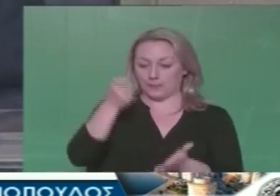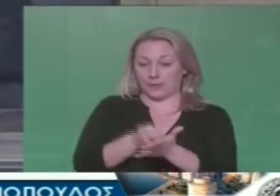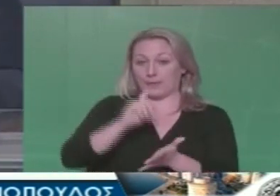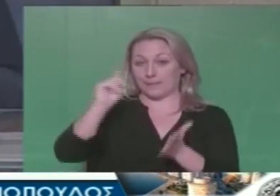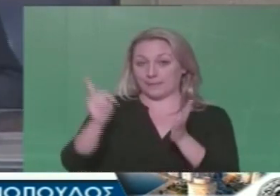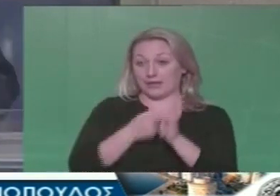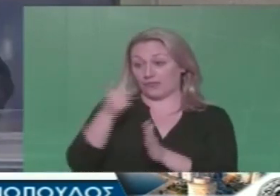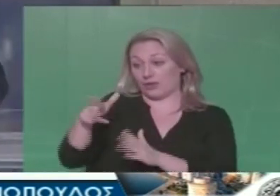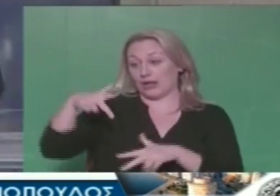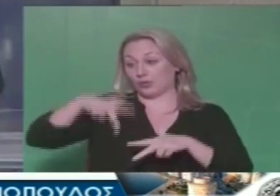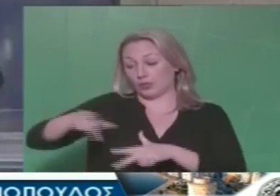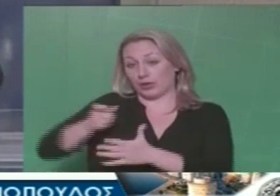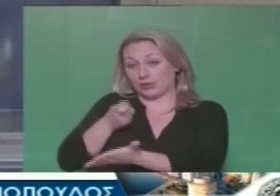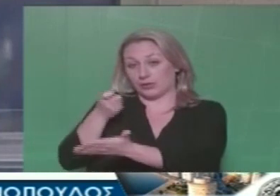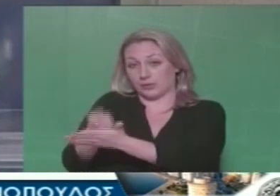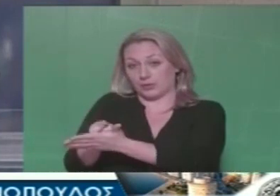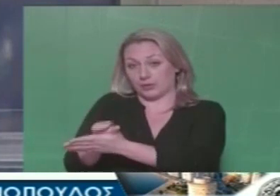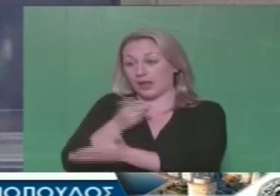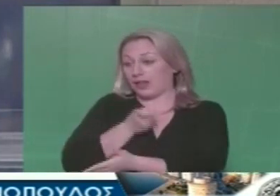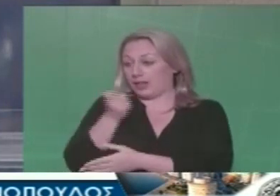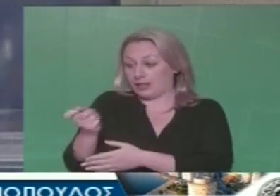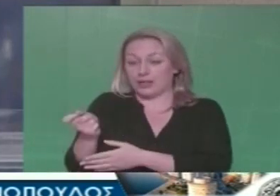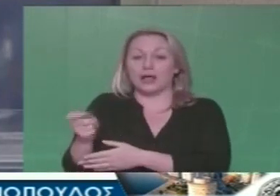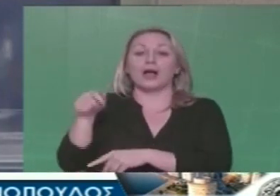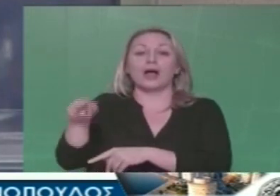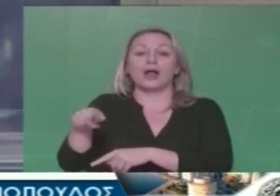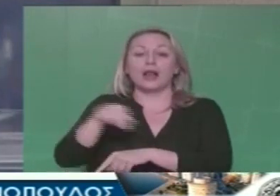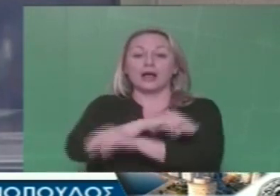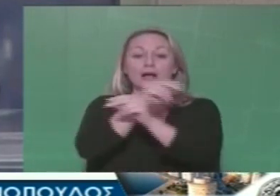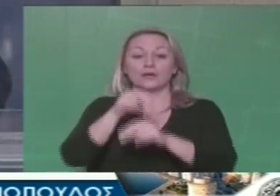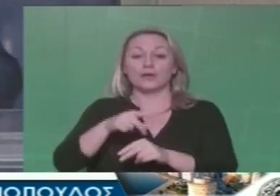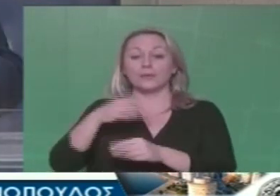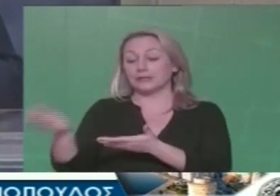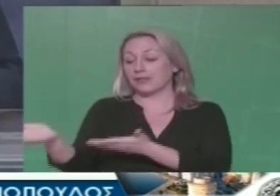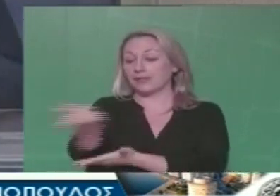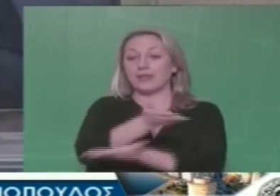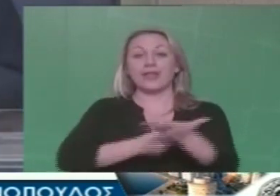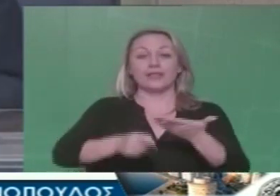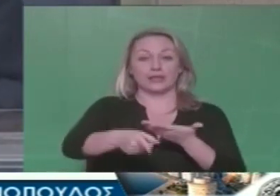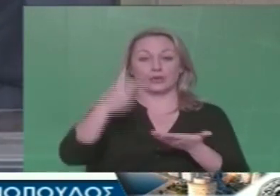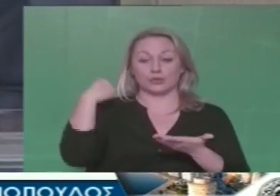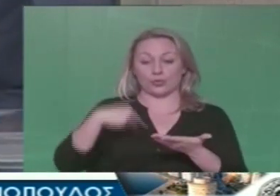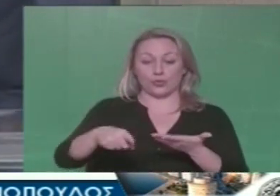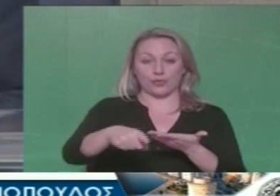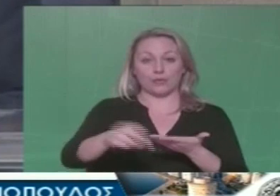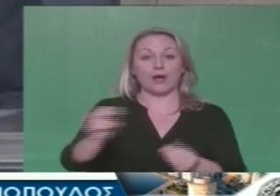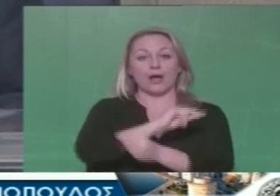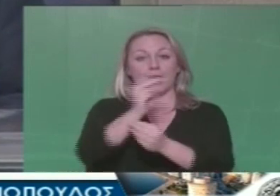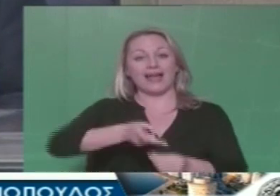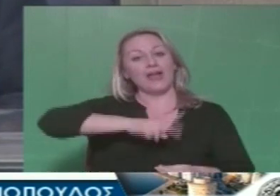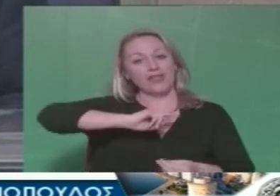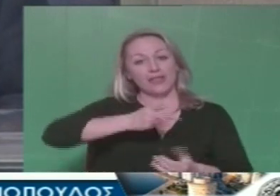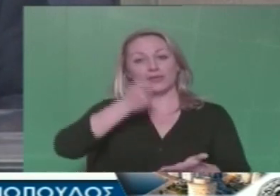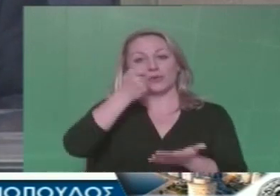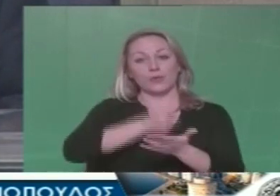κεντρικό κράτος για να έχει υπηρεσίες, δεν δίνονται, όπως είπαμε πριν, το κεντρικό κράτος στους Δήμους και τελικά τα ξαναπληρώνει υπό μορφή ανταποδοτικών